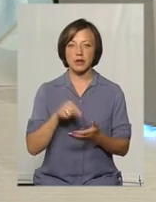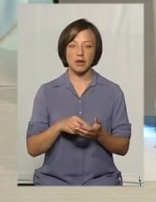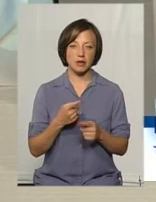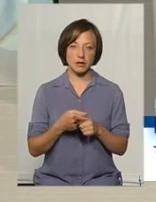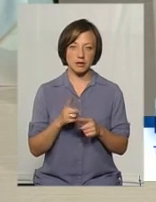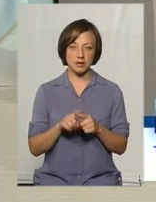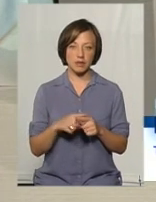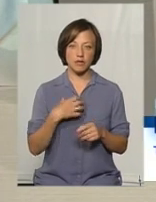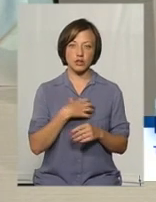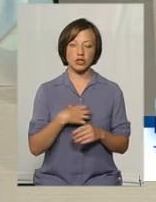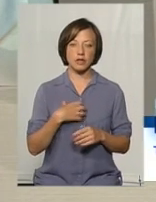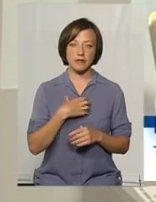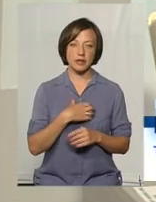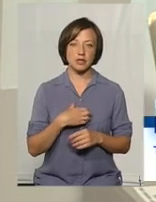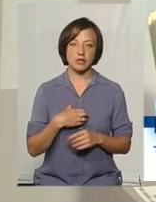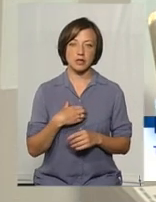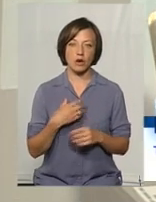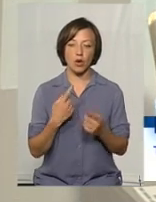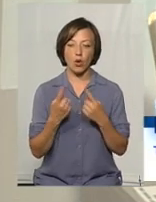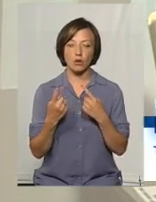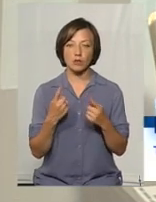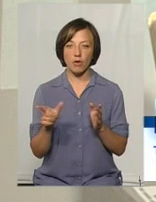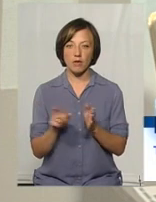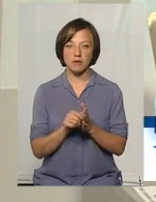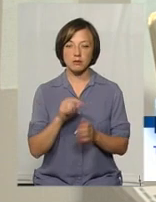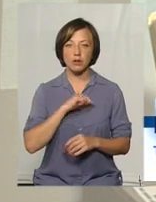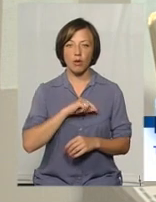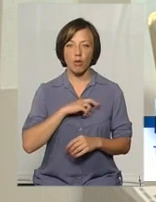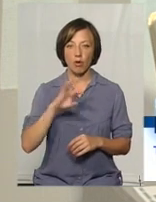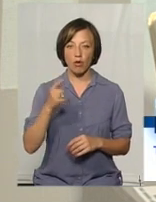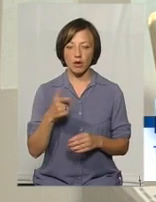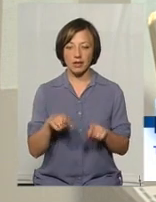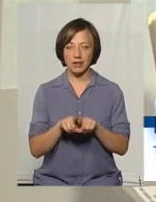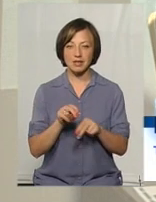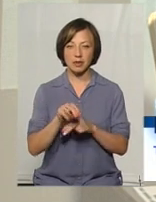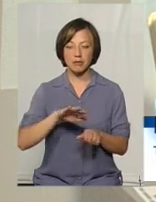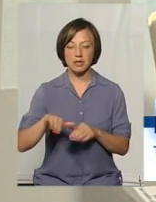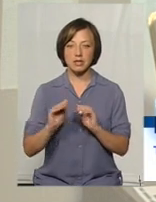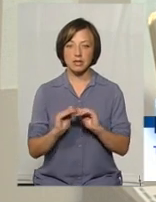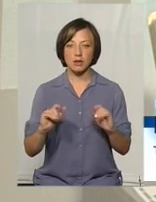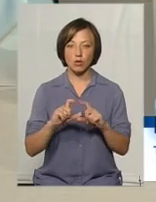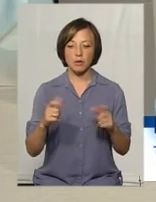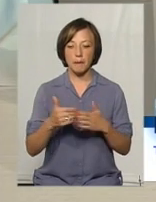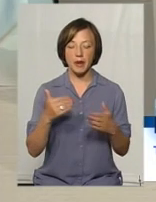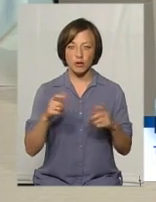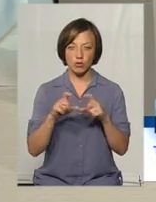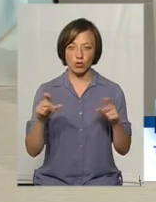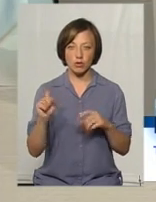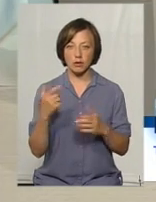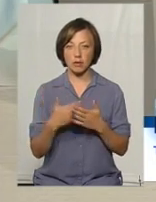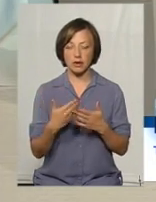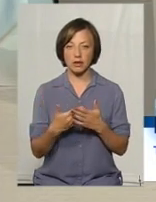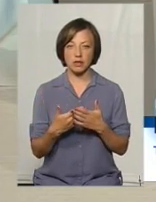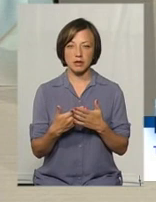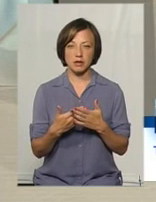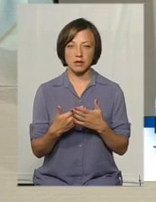важливість розмови з психологом і от таких занять саме після садочку, перед школою. Аби, наприклад,